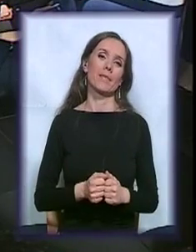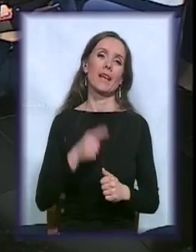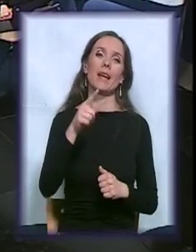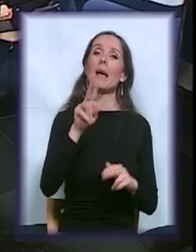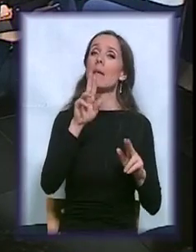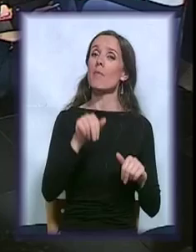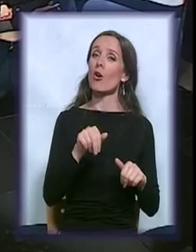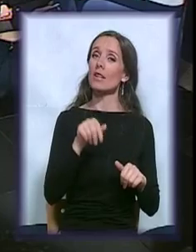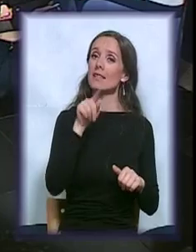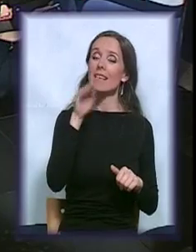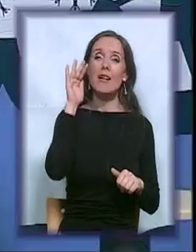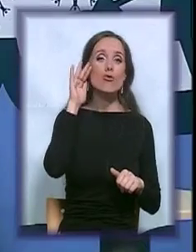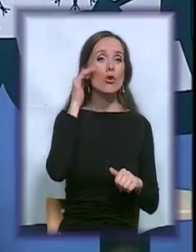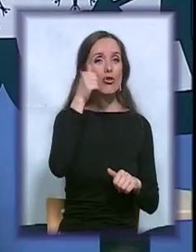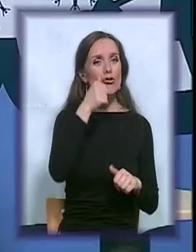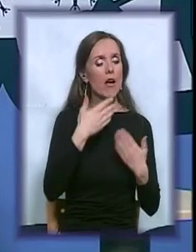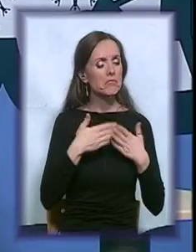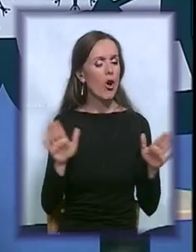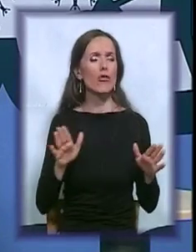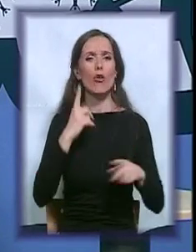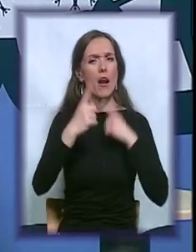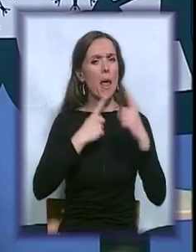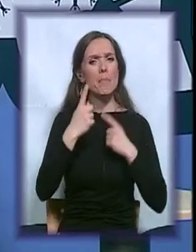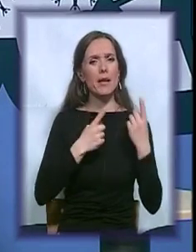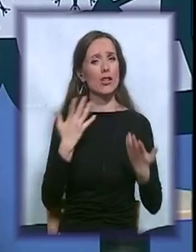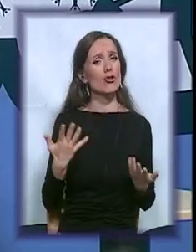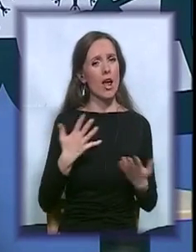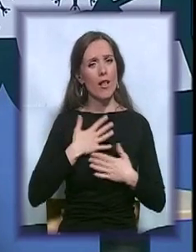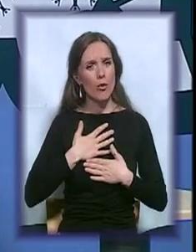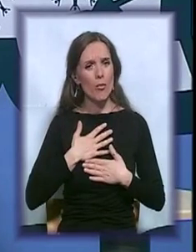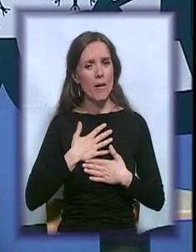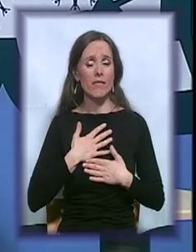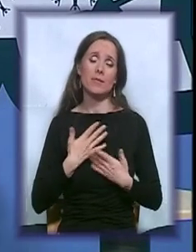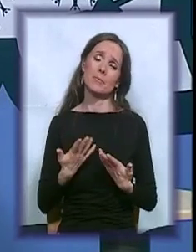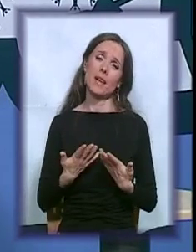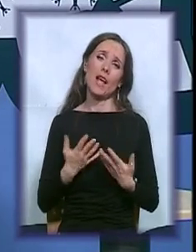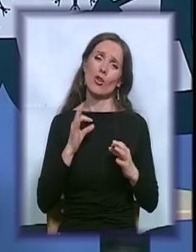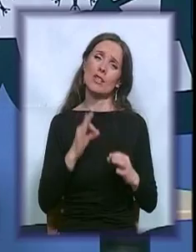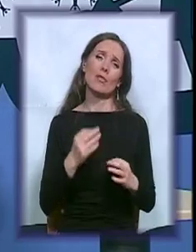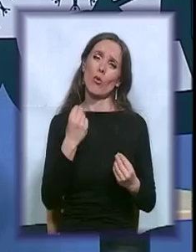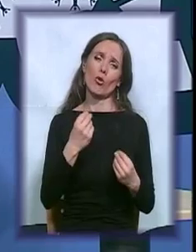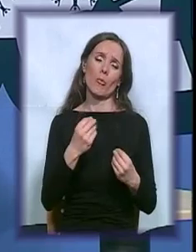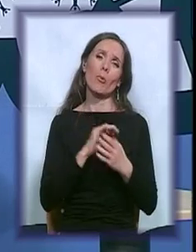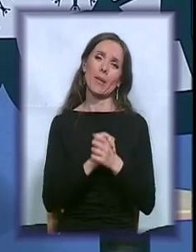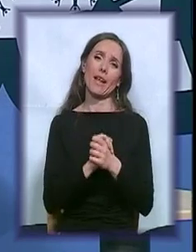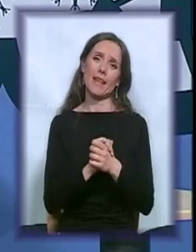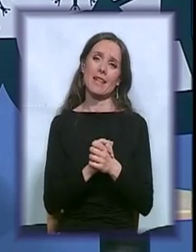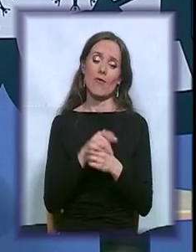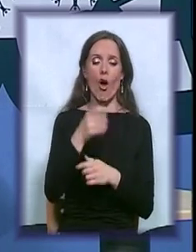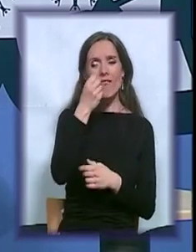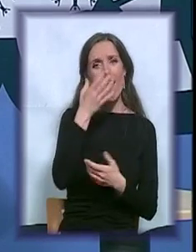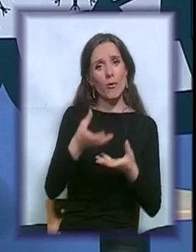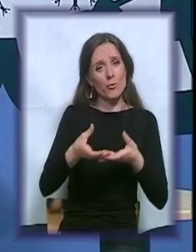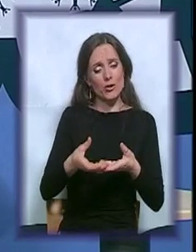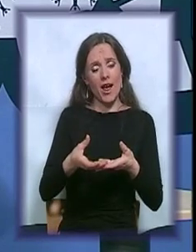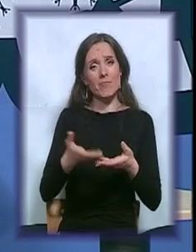čujete ono što je otvorena priča i ono što je ljubav i ono što jeste iza nas, a to je svakako dobro prijateljstvo. Ova ruža je stigla